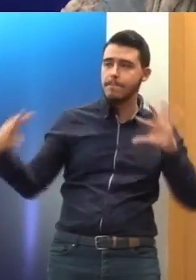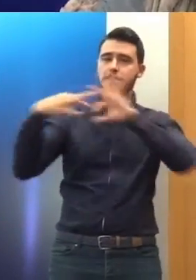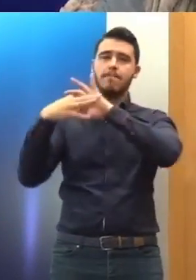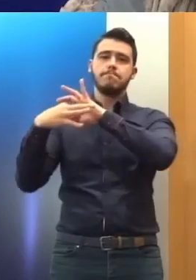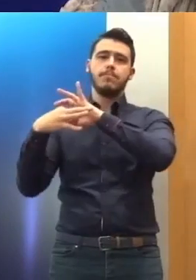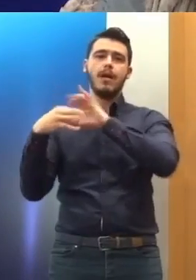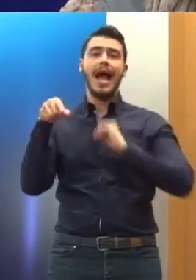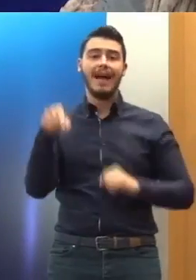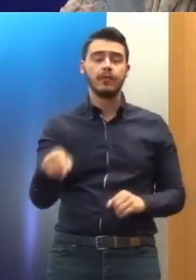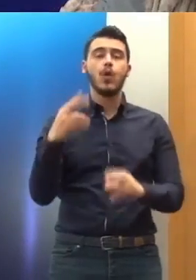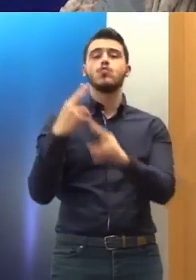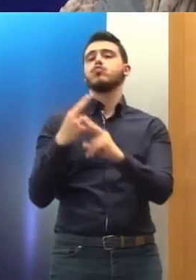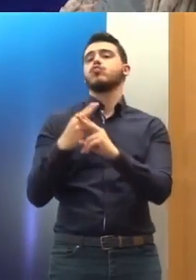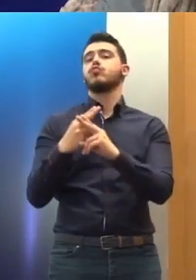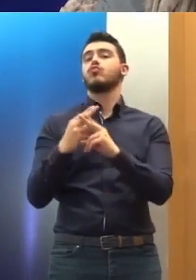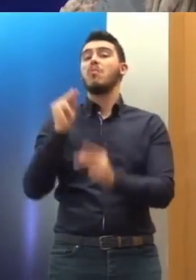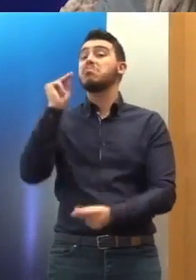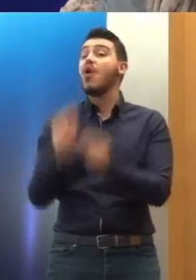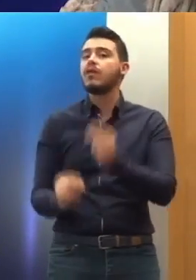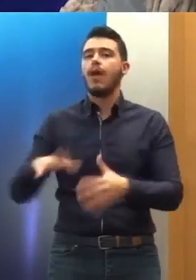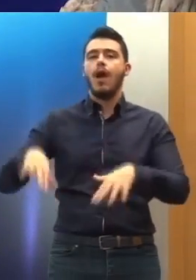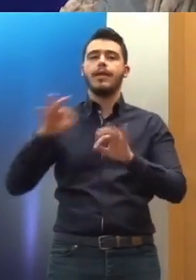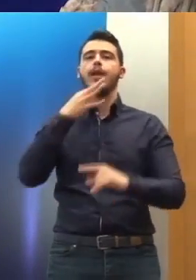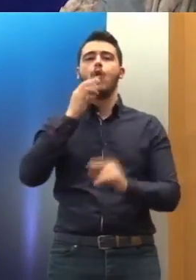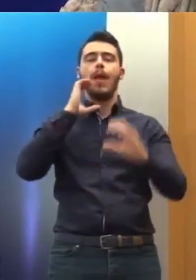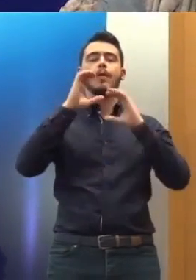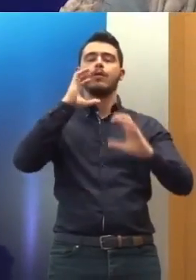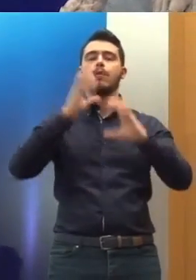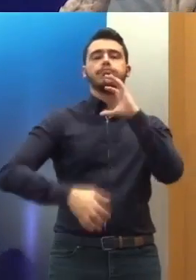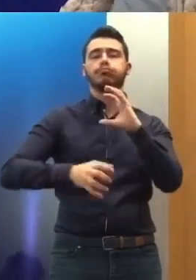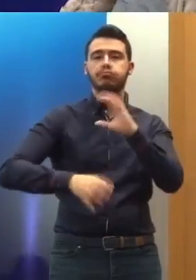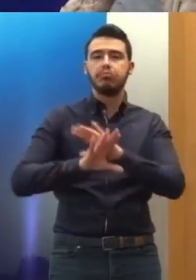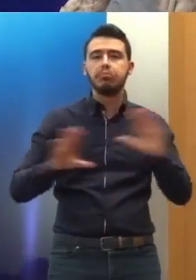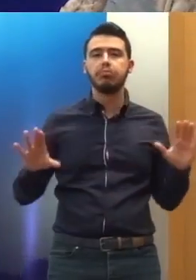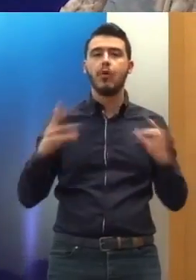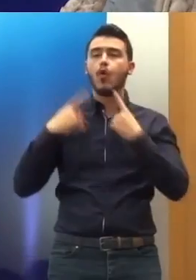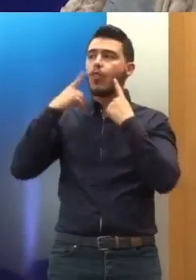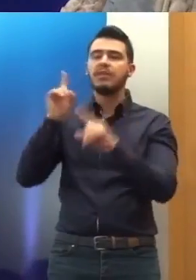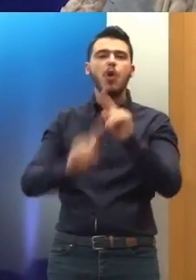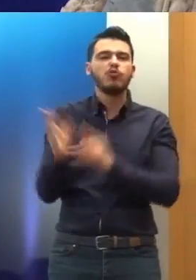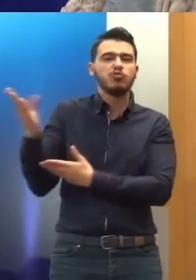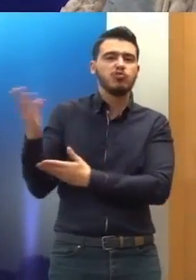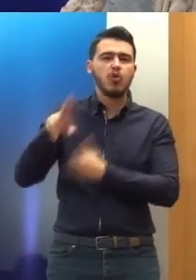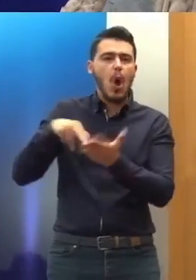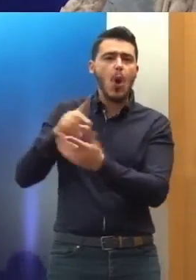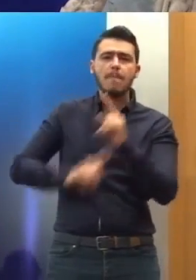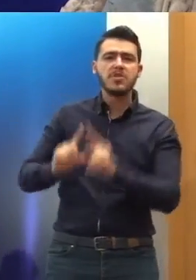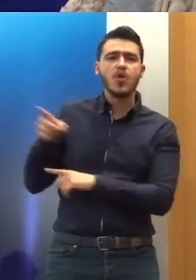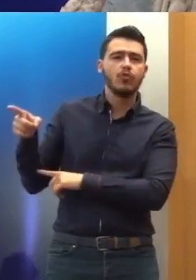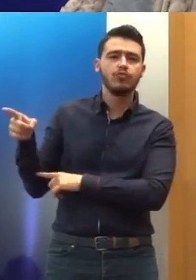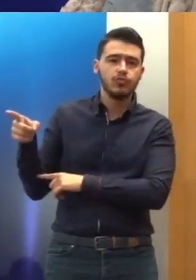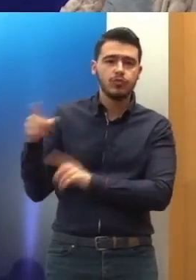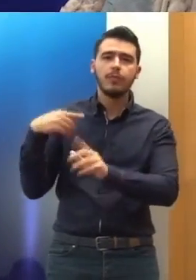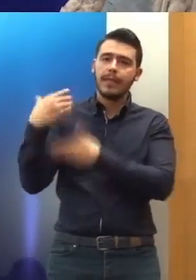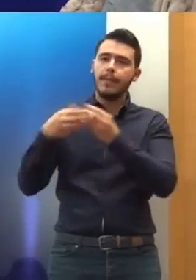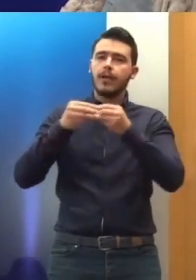Αυτό ήταν ένα προβληματικό ζήτημα και βγαίνει μέσα από τις εκθέσεις, γιατί όχι πλέον τόσο πολύ